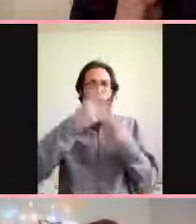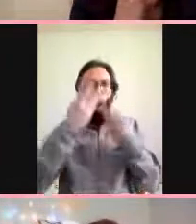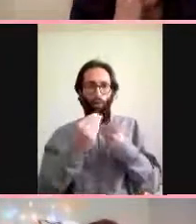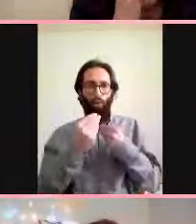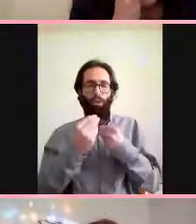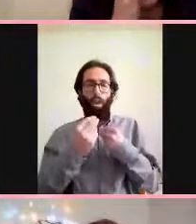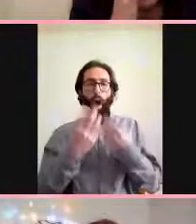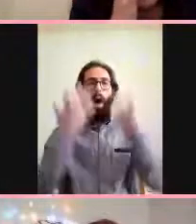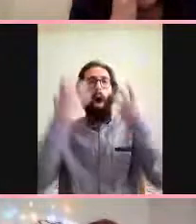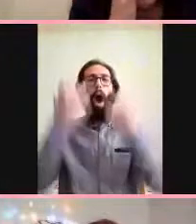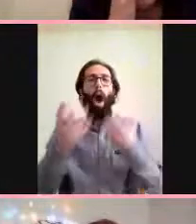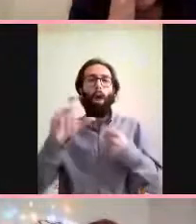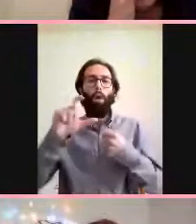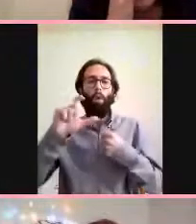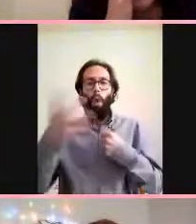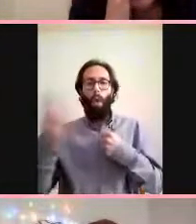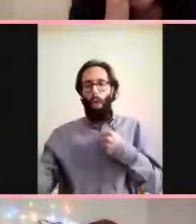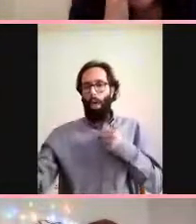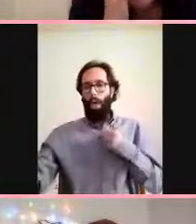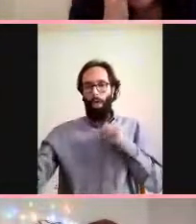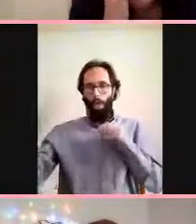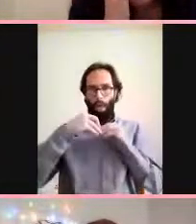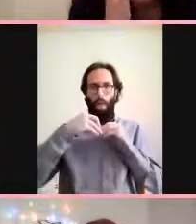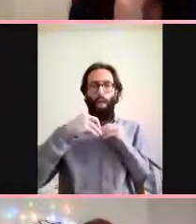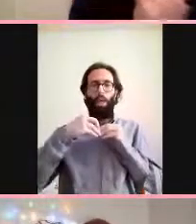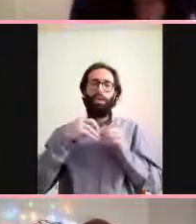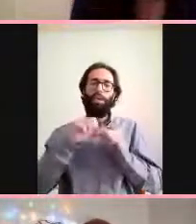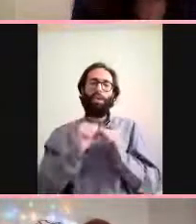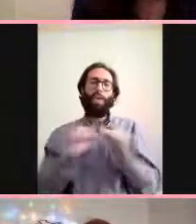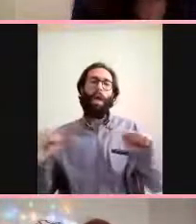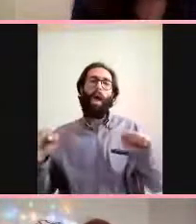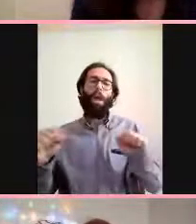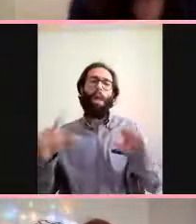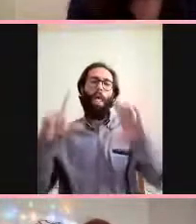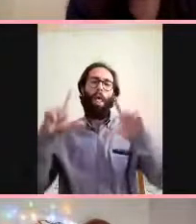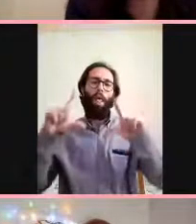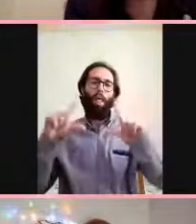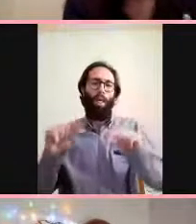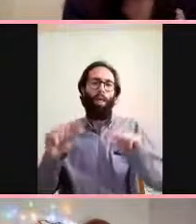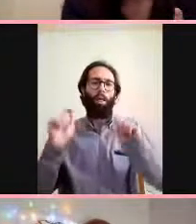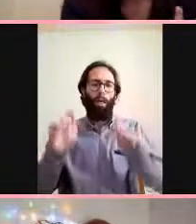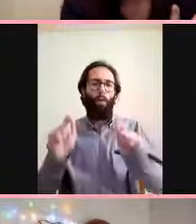aşı olmadım bu arada benim anafilaksi geçmişim var aşı yapmıyorlar bana